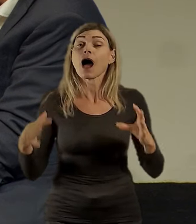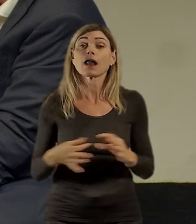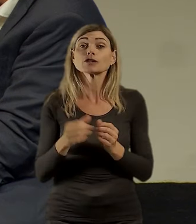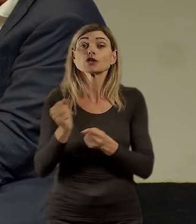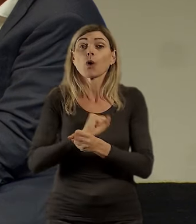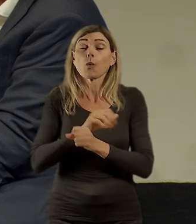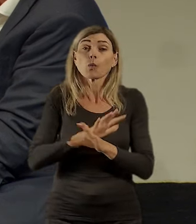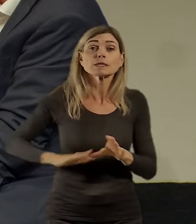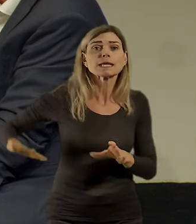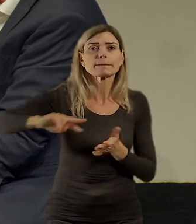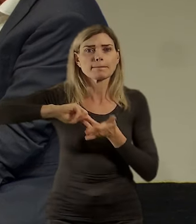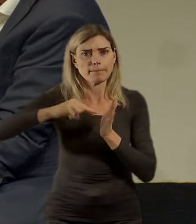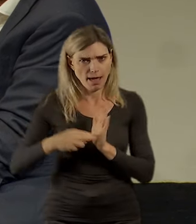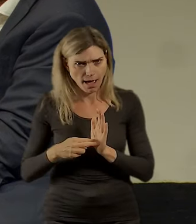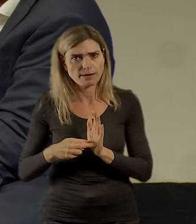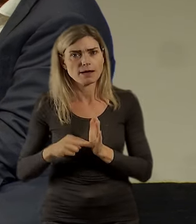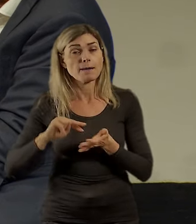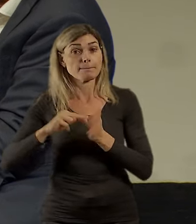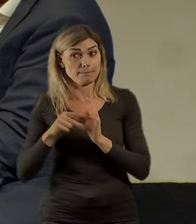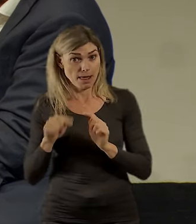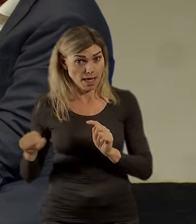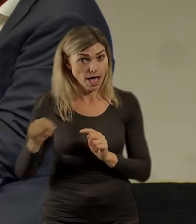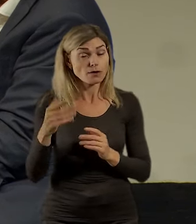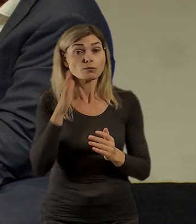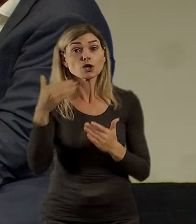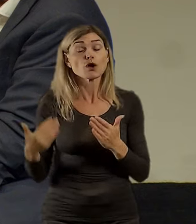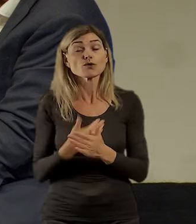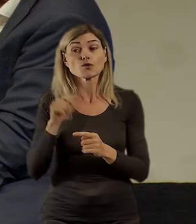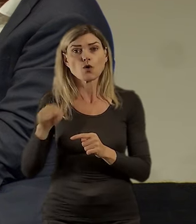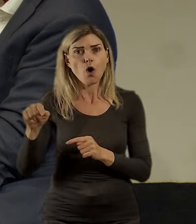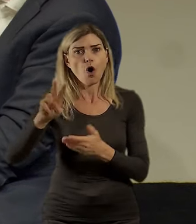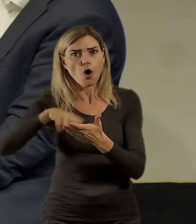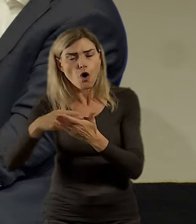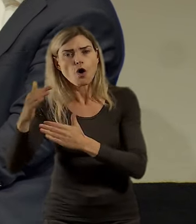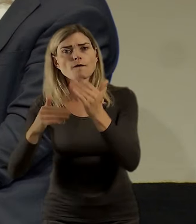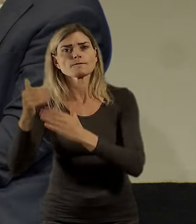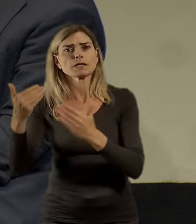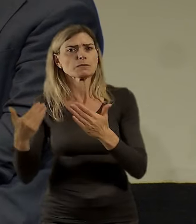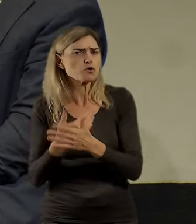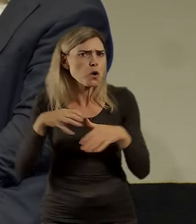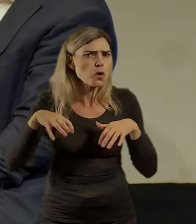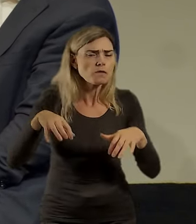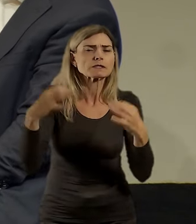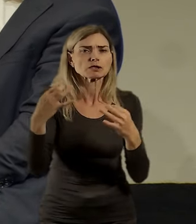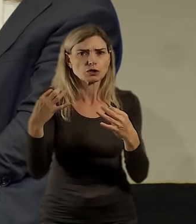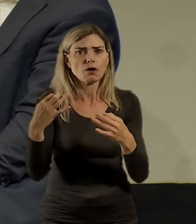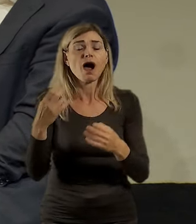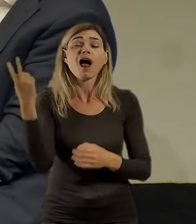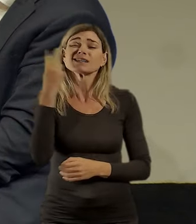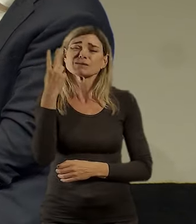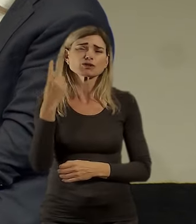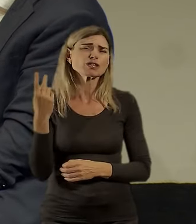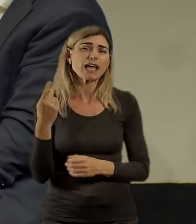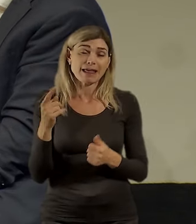úvážlivého designu, zejména těch nových částí města. Ale pochopitelně, co se týče dopravy, tak